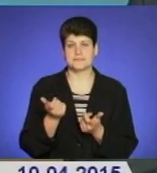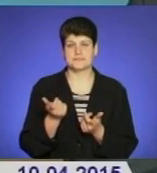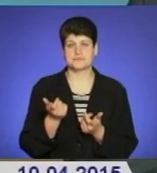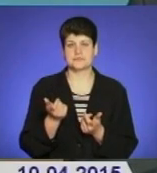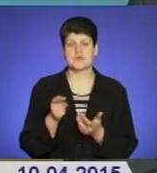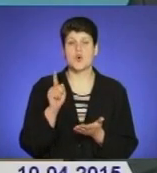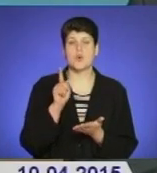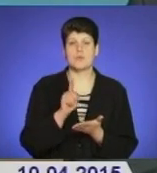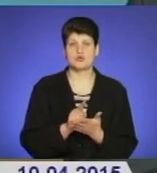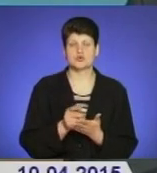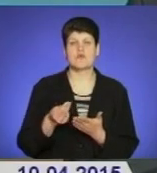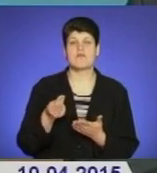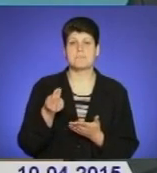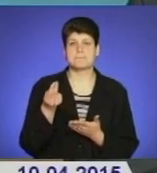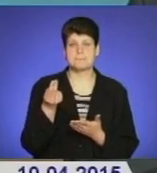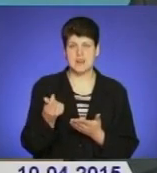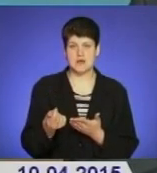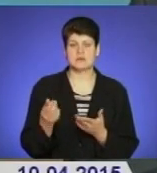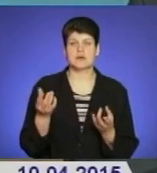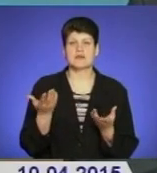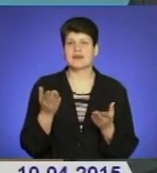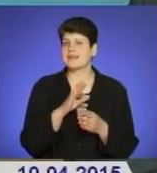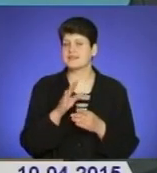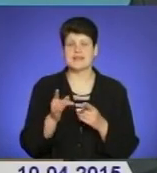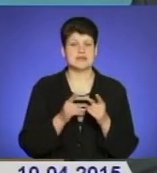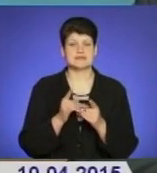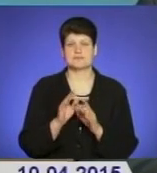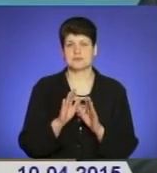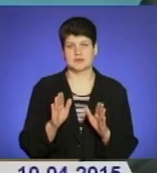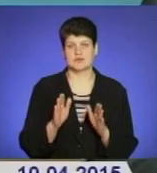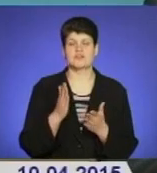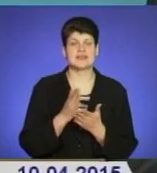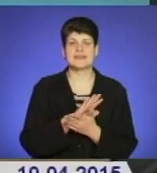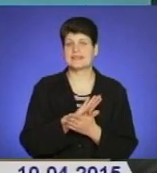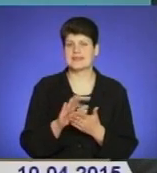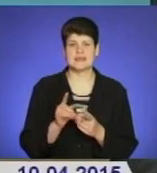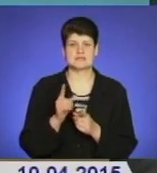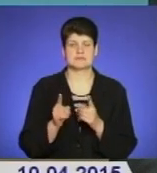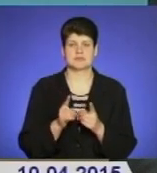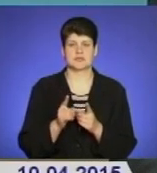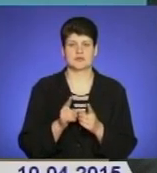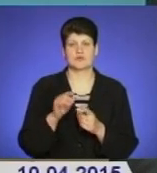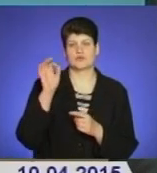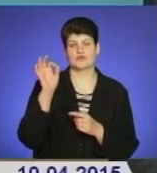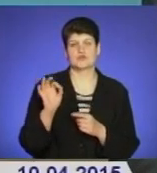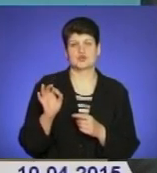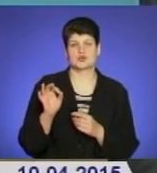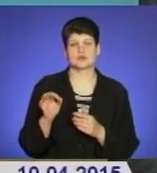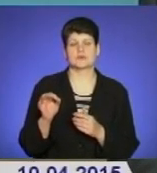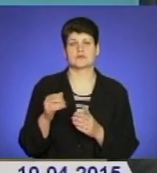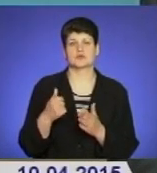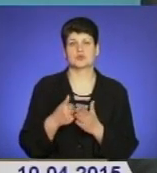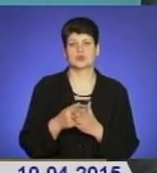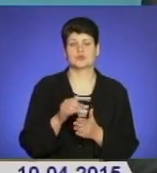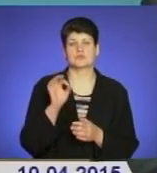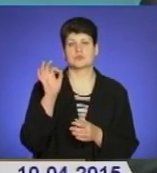обов'язкова плата, яка незмінна, вона є незмінна. Вона є у відсотках до доходу